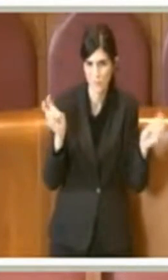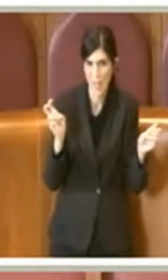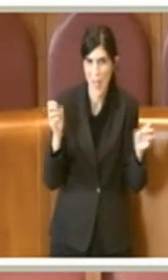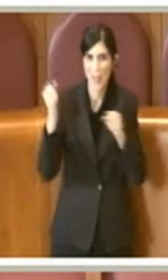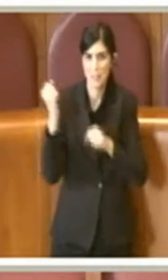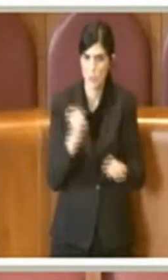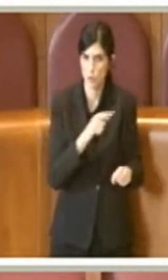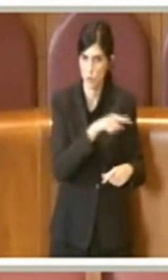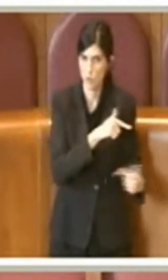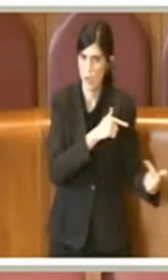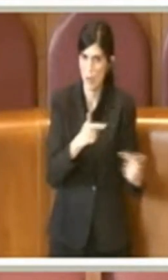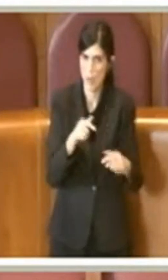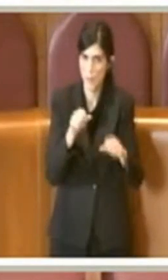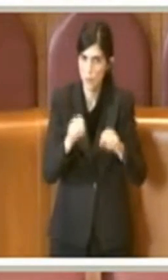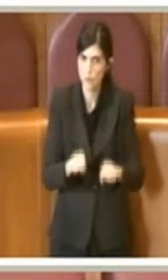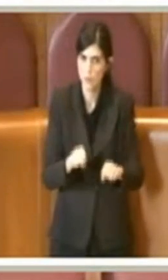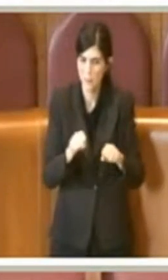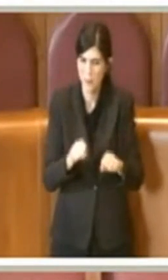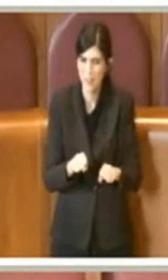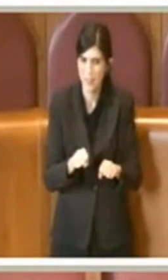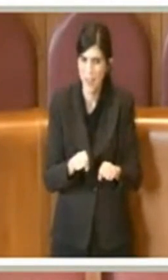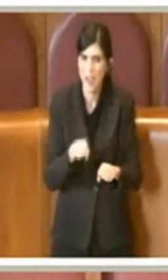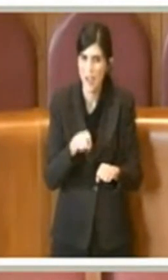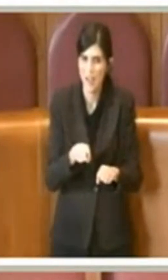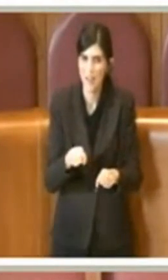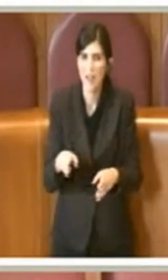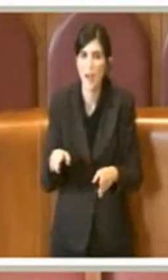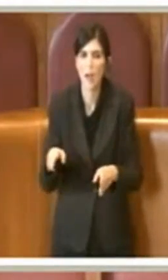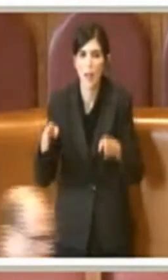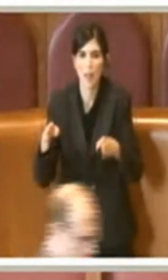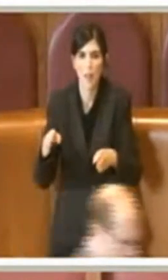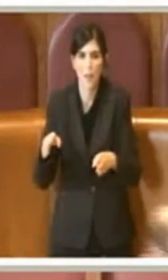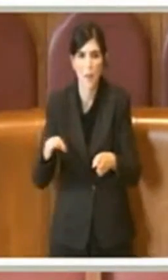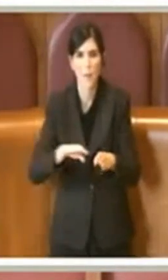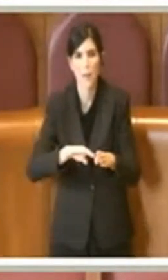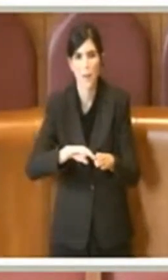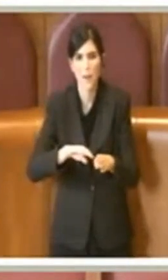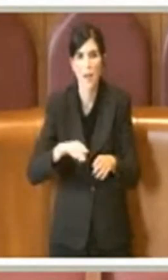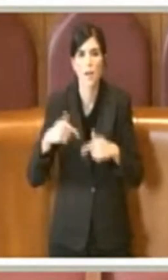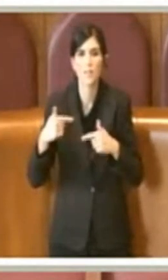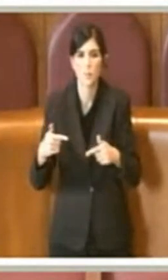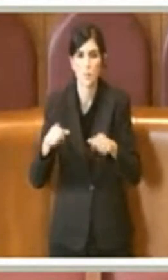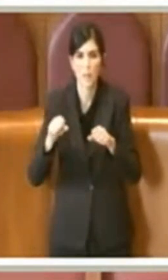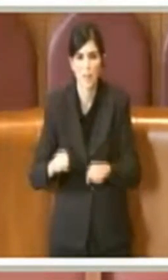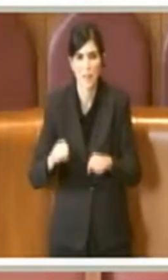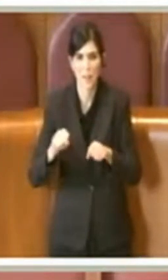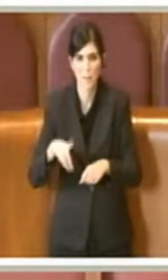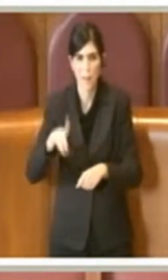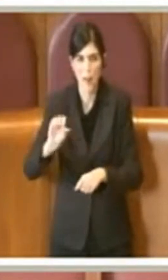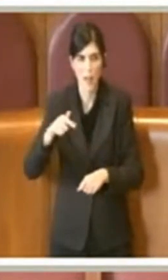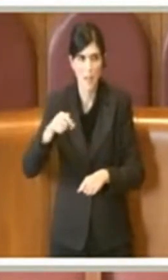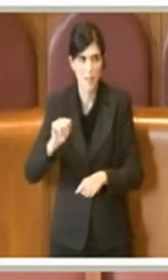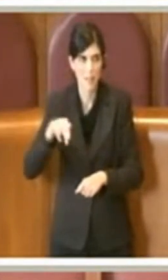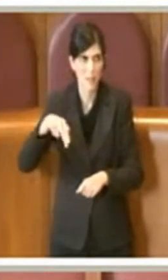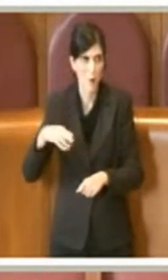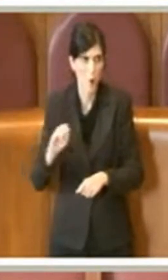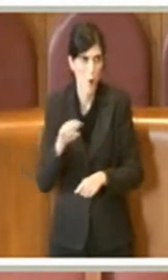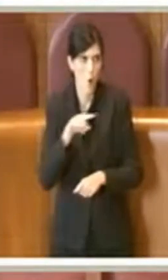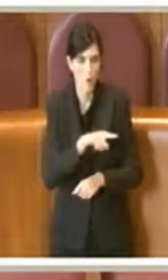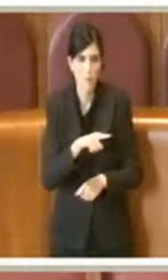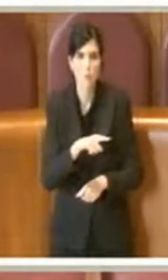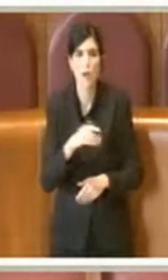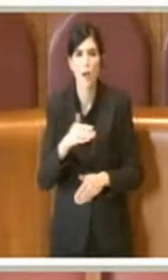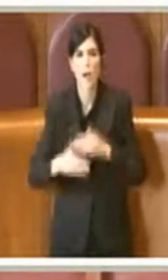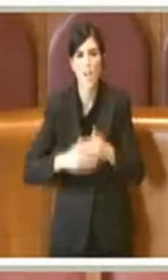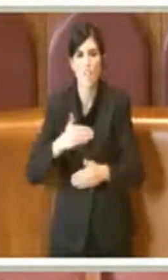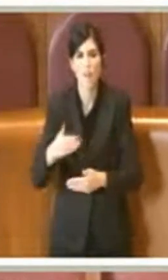che ha permesso il divornerone sul palatino. Ed è lo stesso che porta avanti il